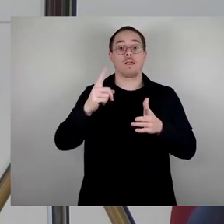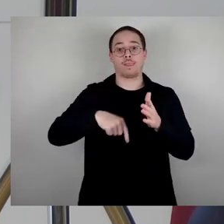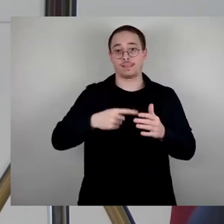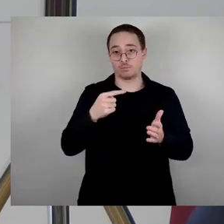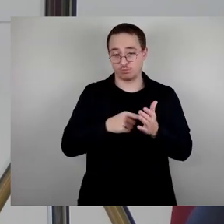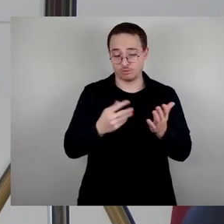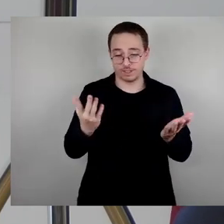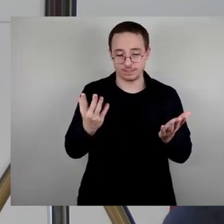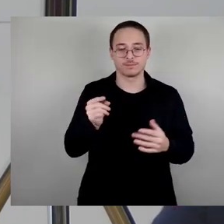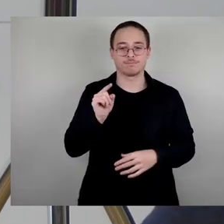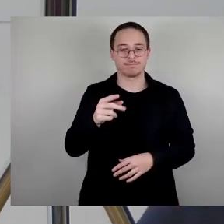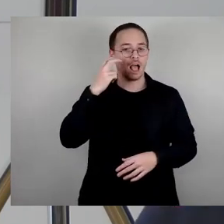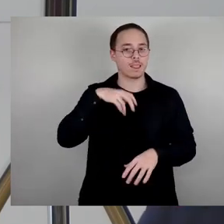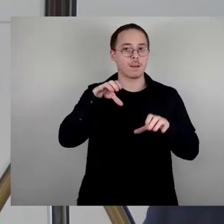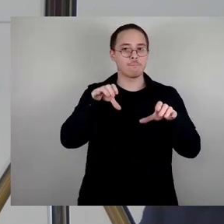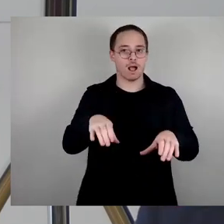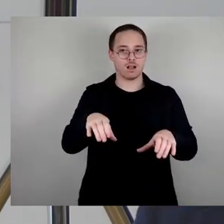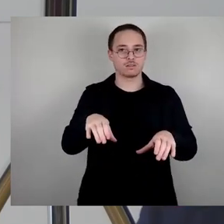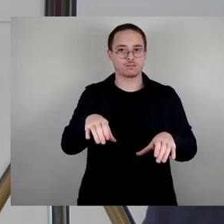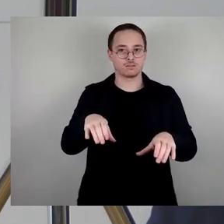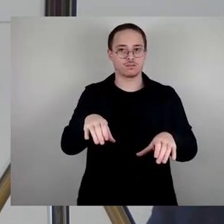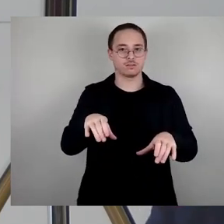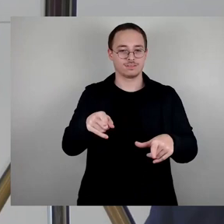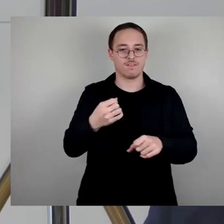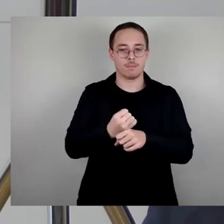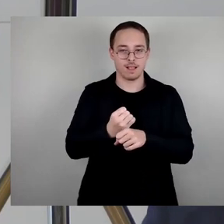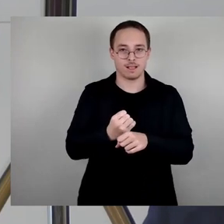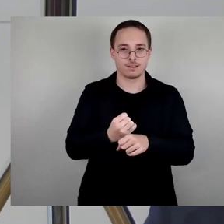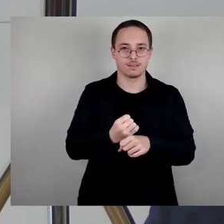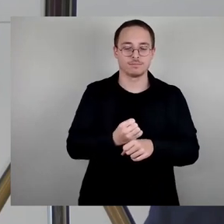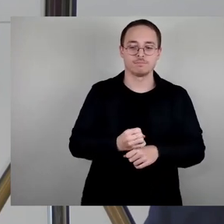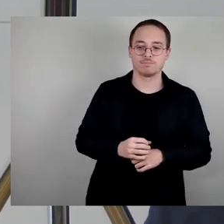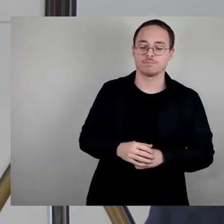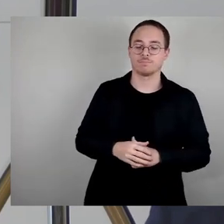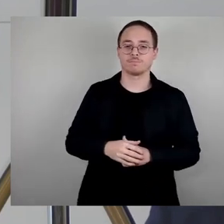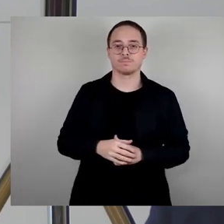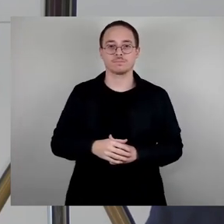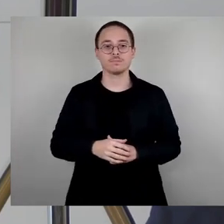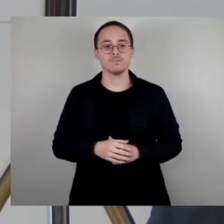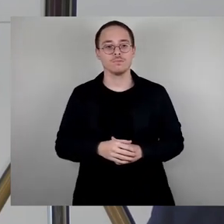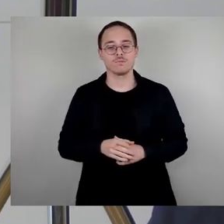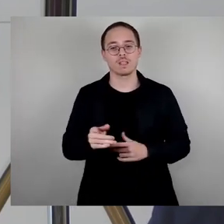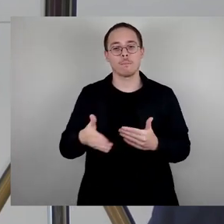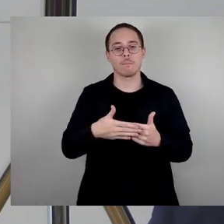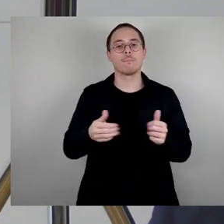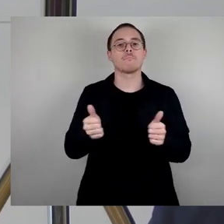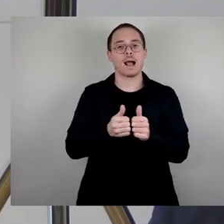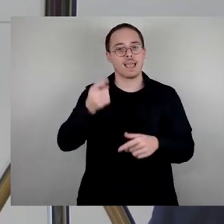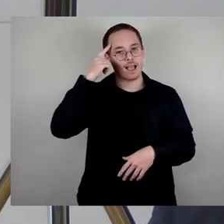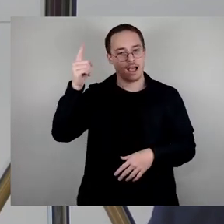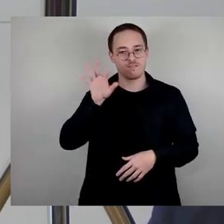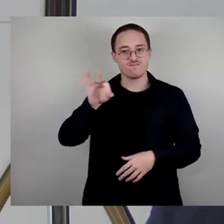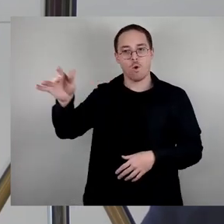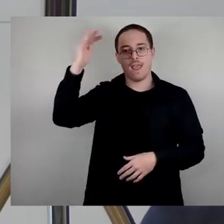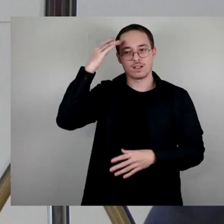entsprechend der Intention auch des Antrages, dass das in den Beirat für Erinnerungskulturen überwiesen werden wird, hat